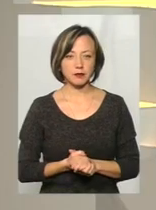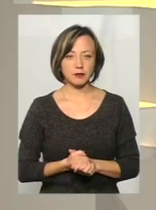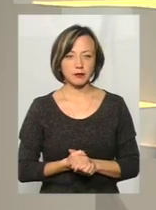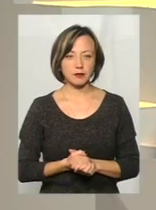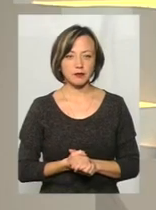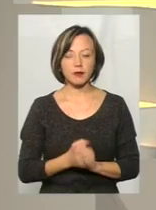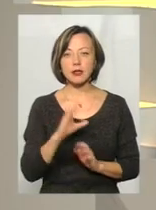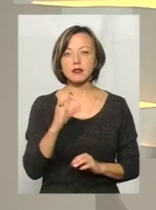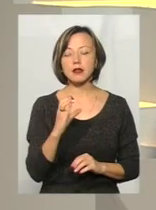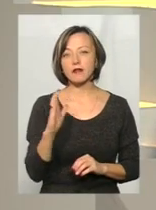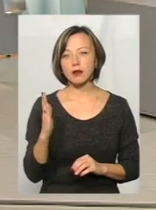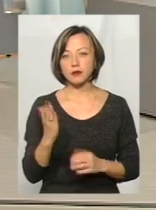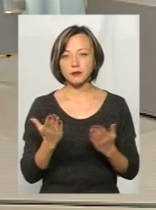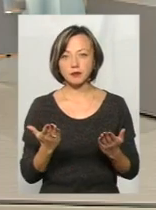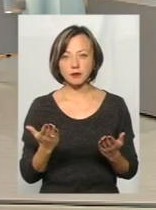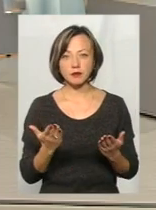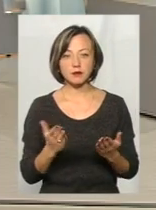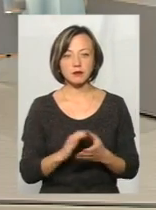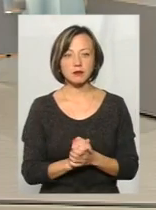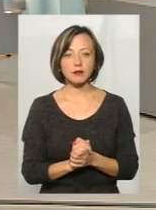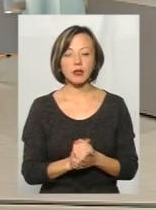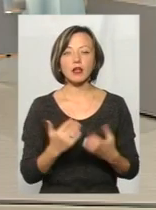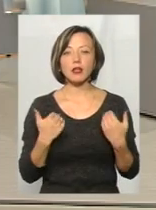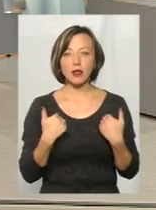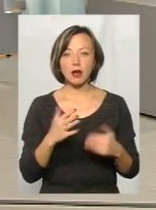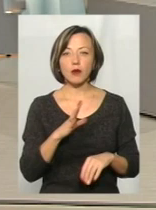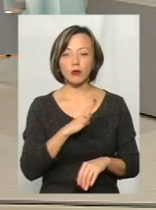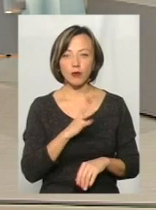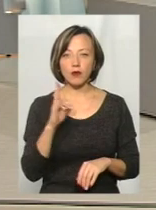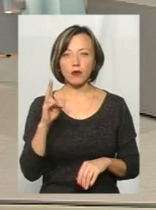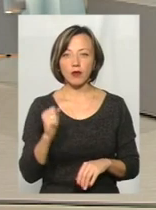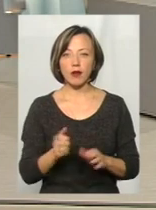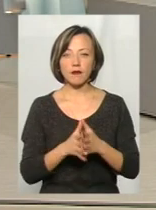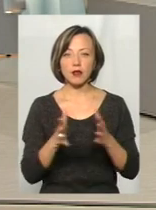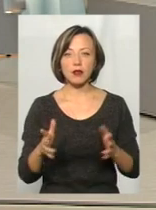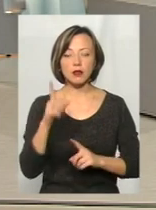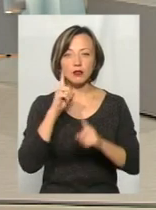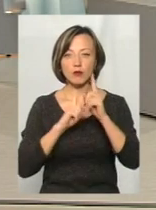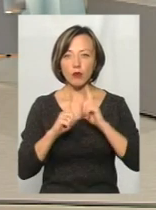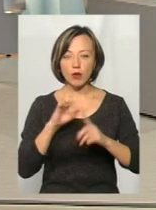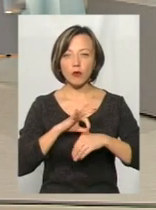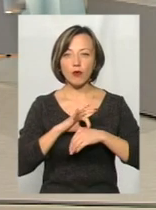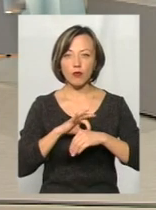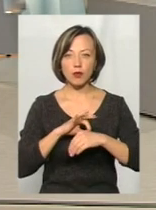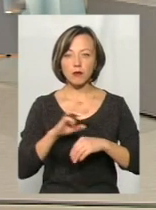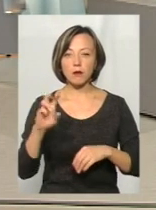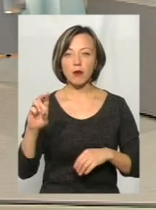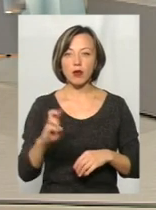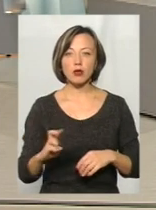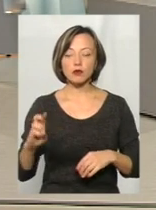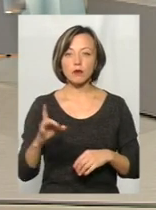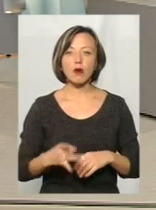Сергій Віталійович, принципово? Був на великих дуже зборах, які проводились в Білогірському